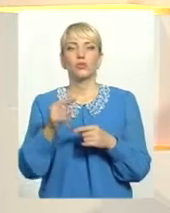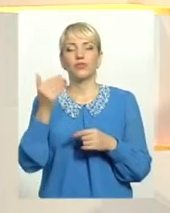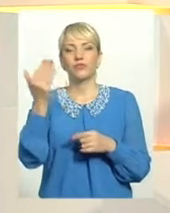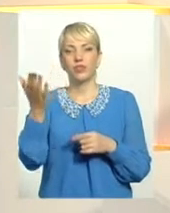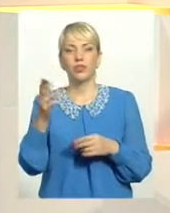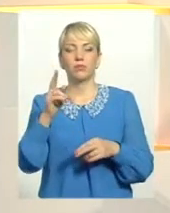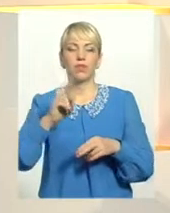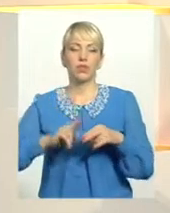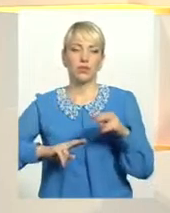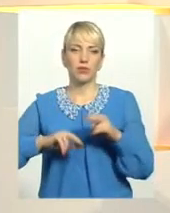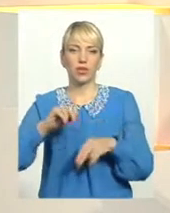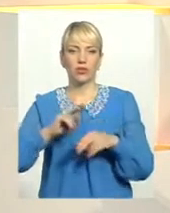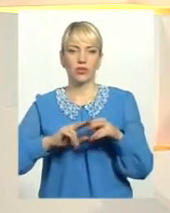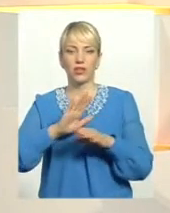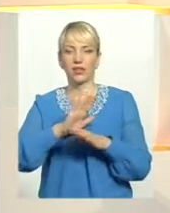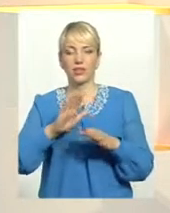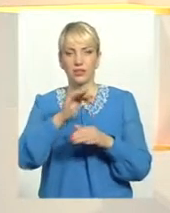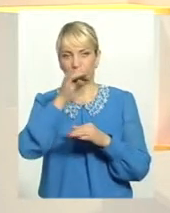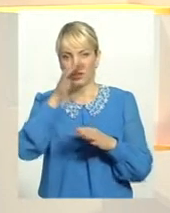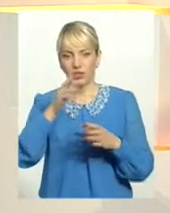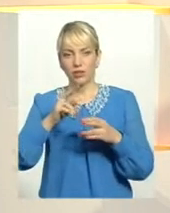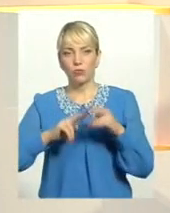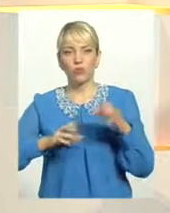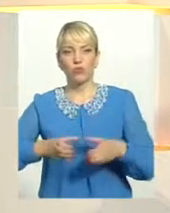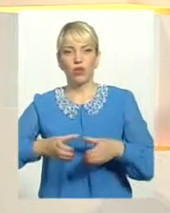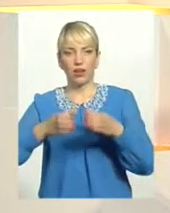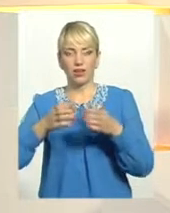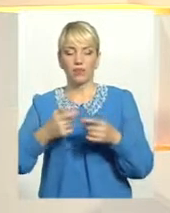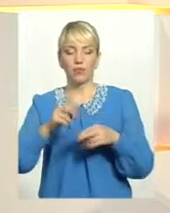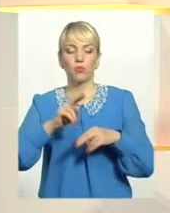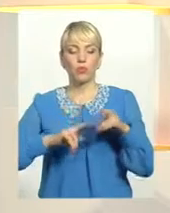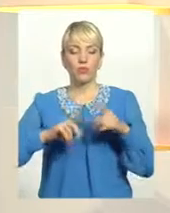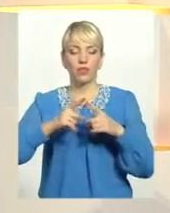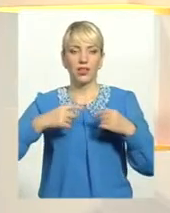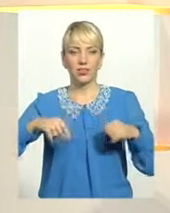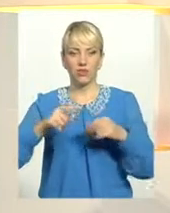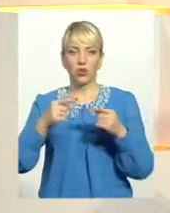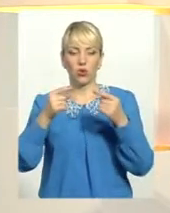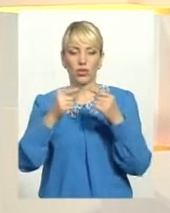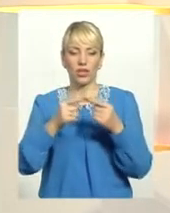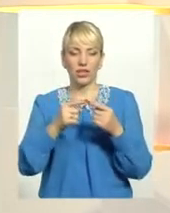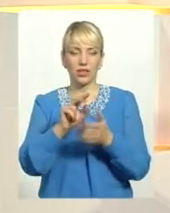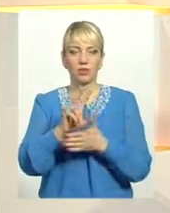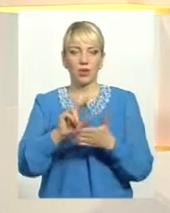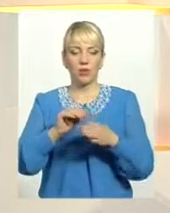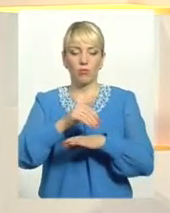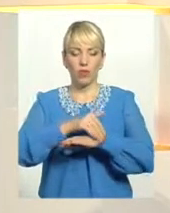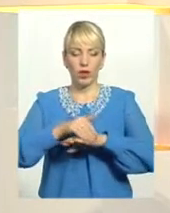спаджує своїм працівникам зарплату? Будівельна сфера – конкретний приклад. По адресі